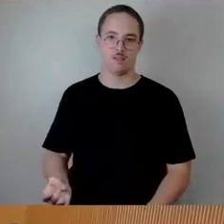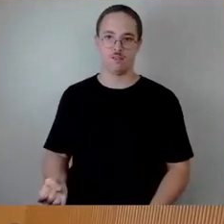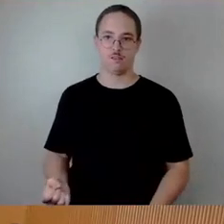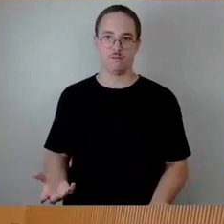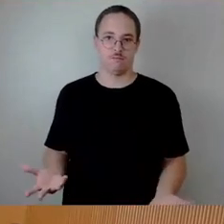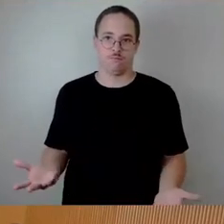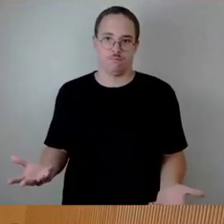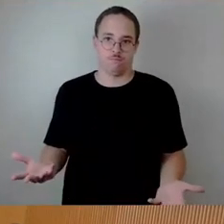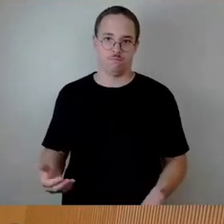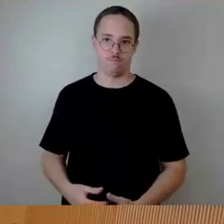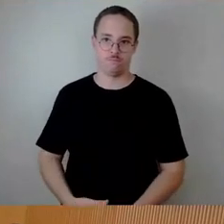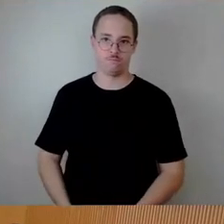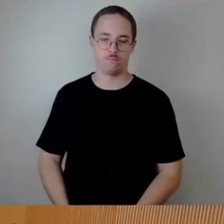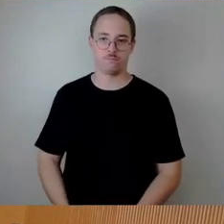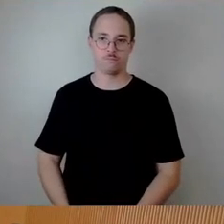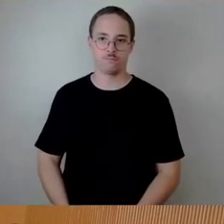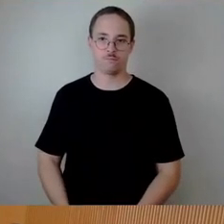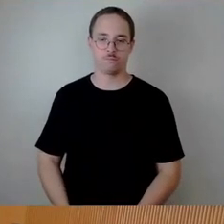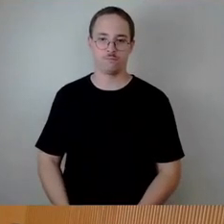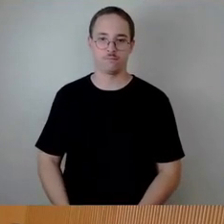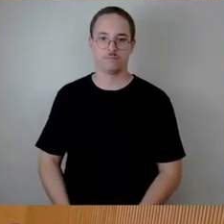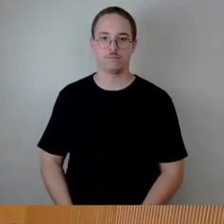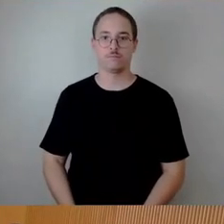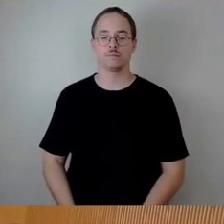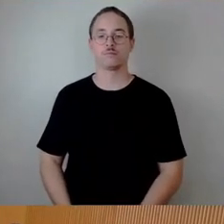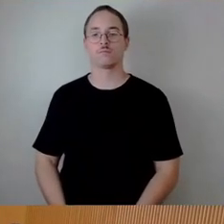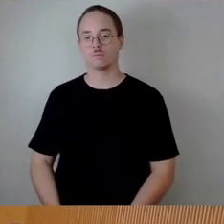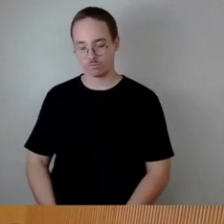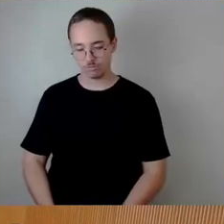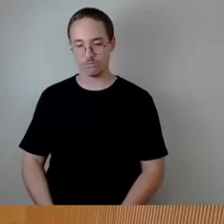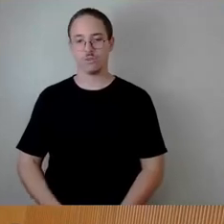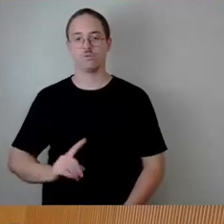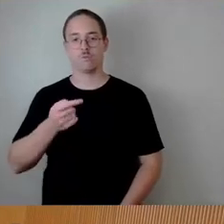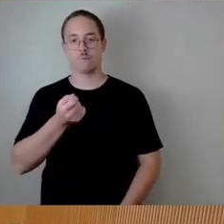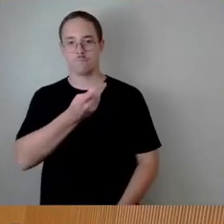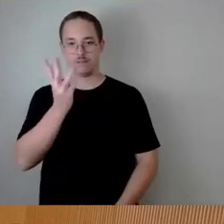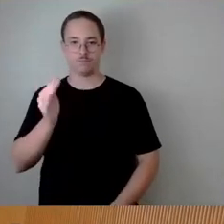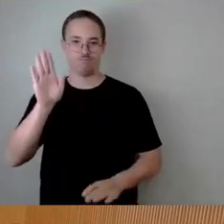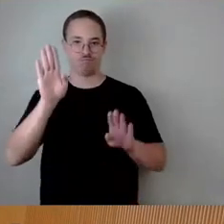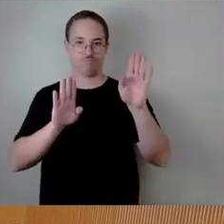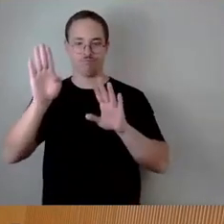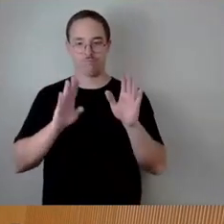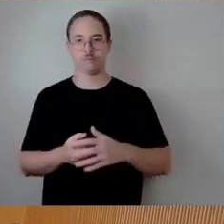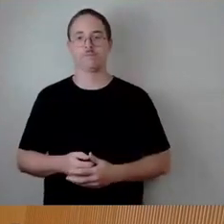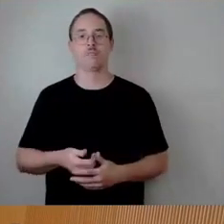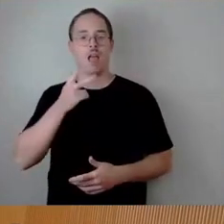So, das hat eine weitere Runde von Wortmeldungen gebracht. Herr Lehmann, Herr Breuer, Herr Latzinski.